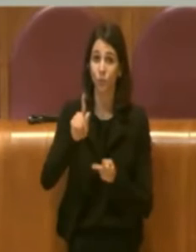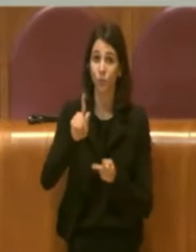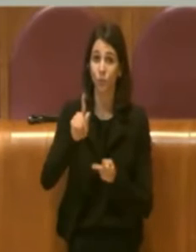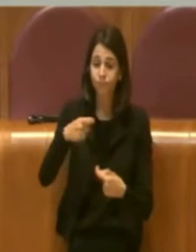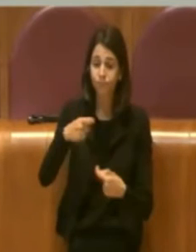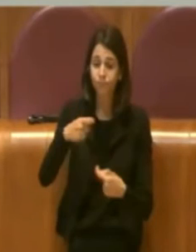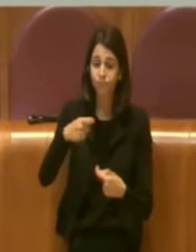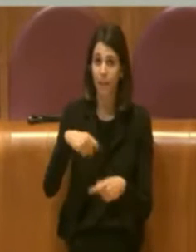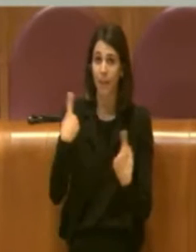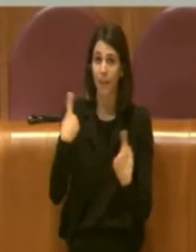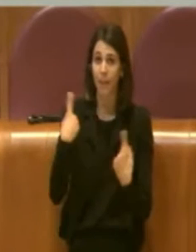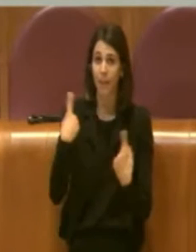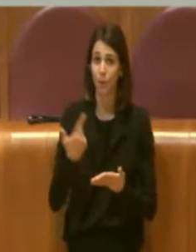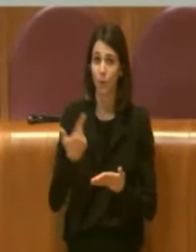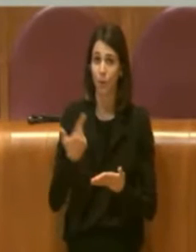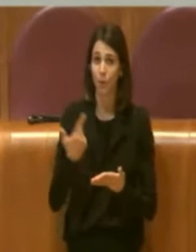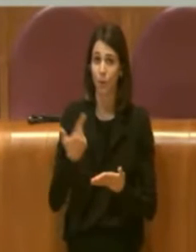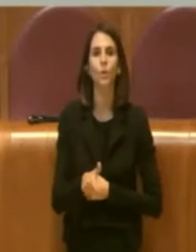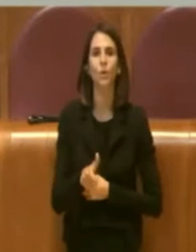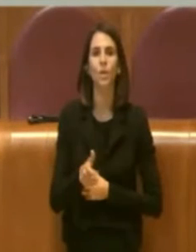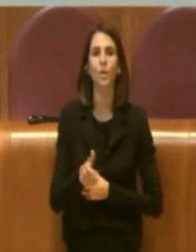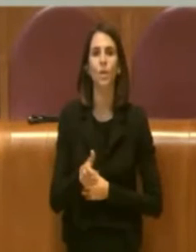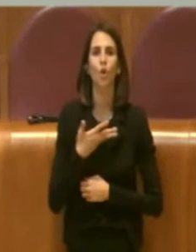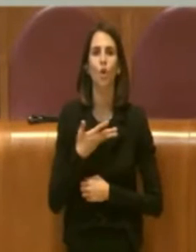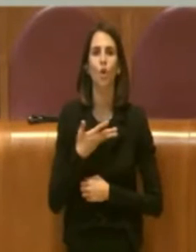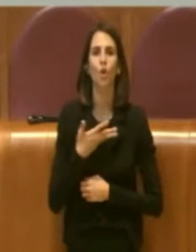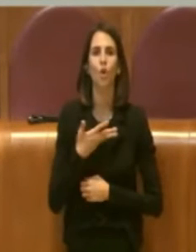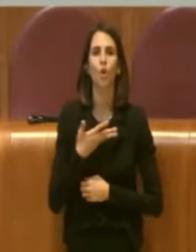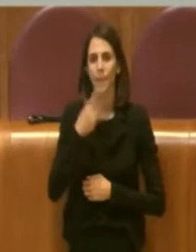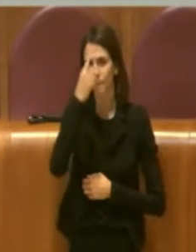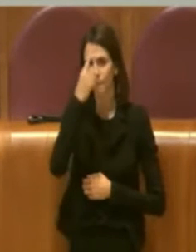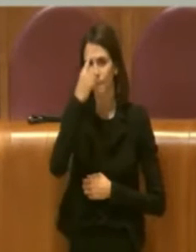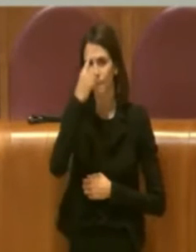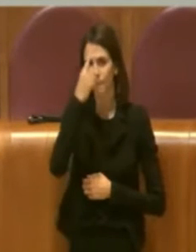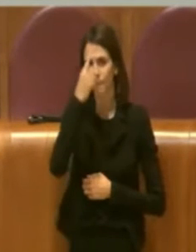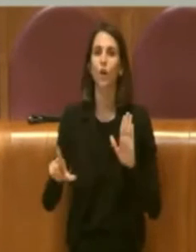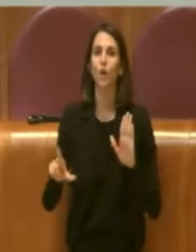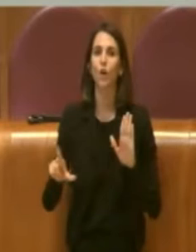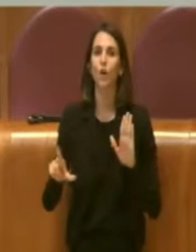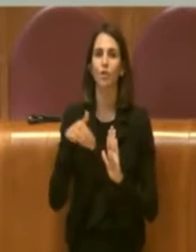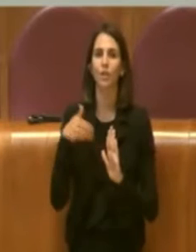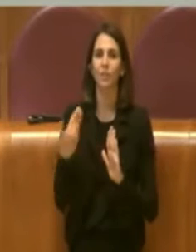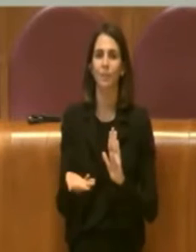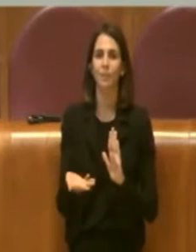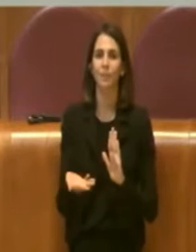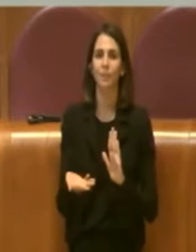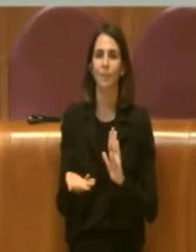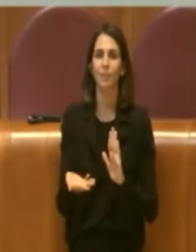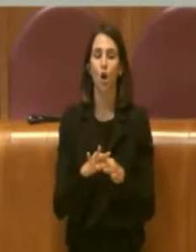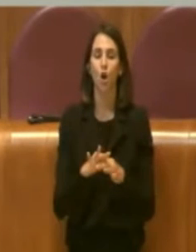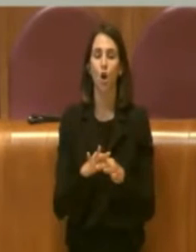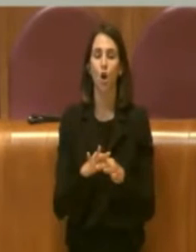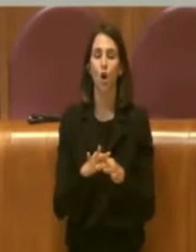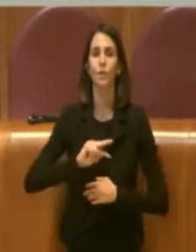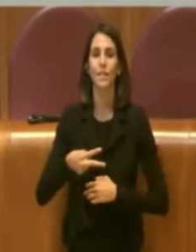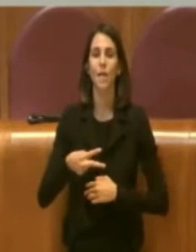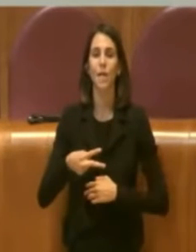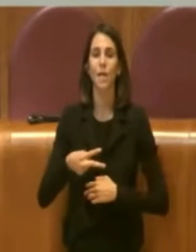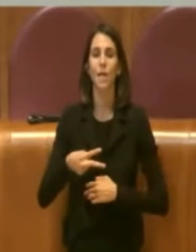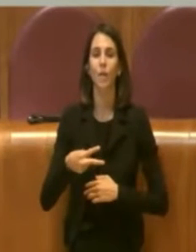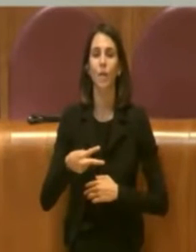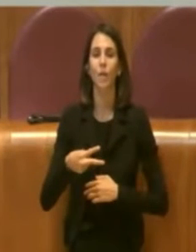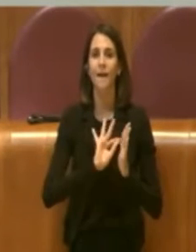un potenziale profilo di illegittimità relativo al secondo periodo del comma 2 dell'articolo 29.